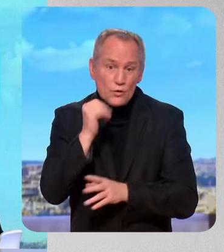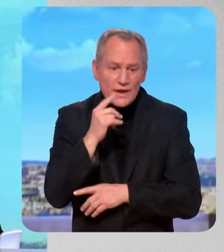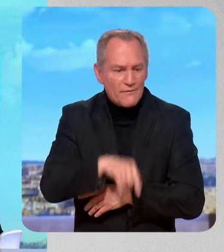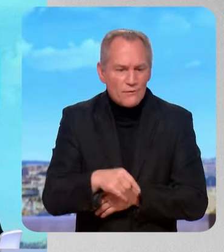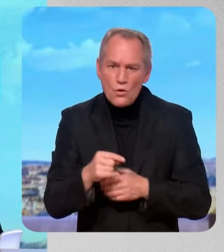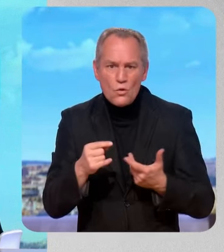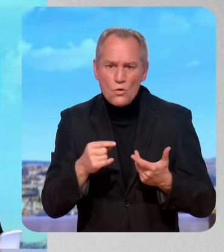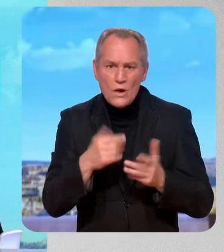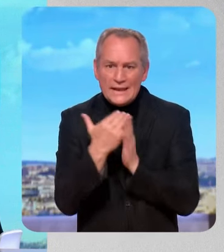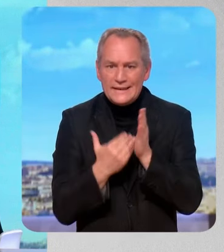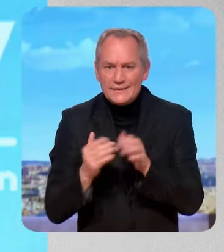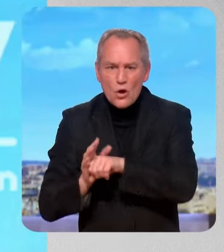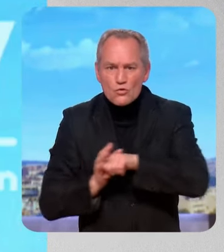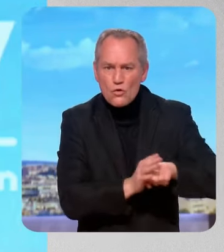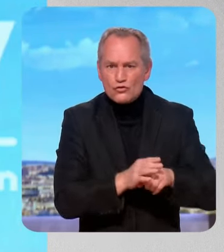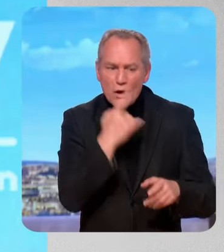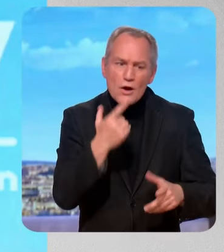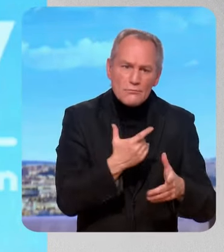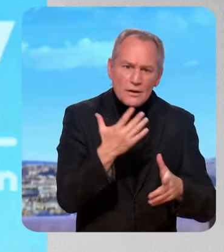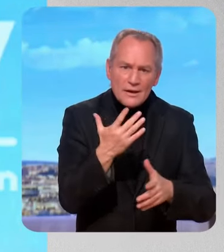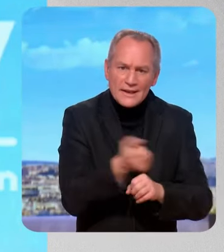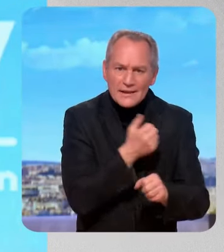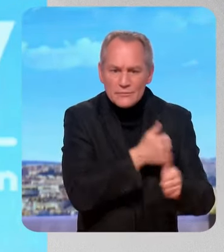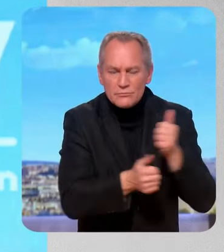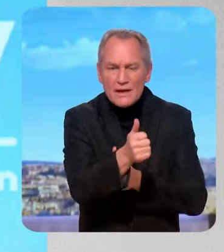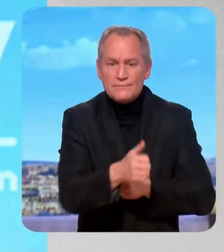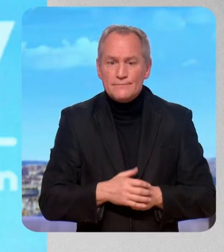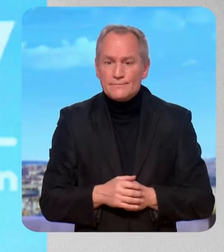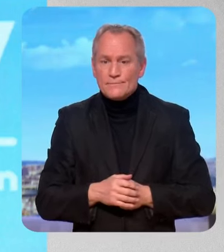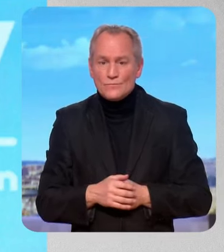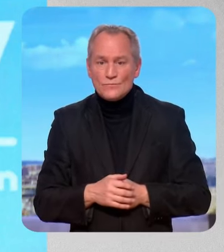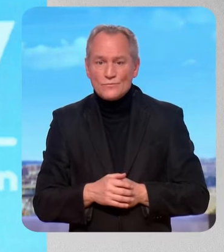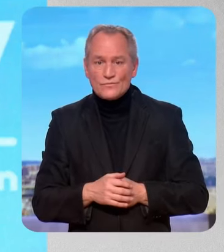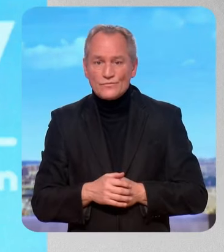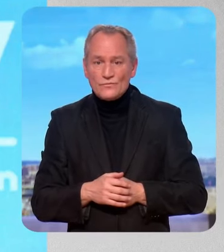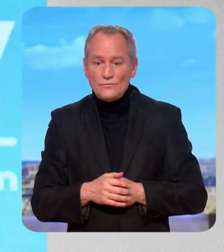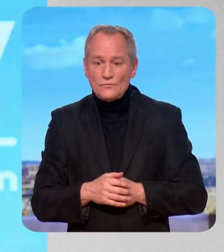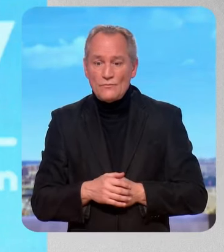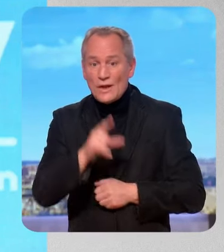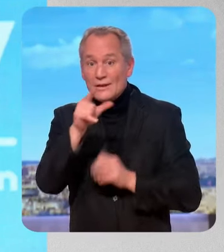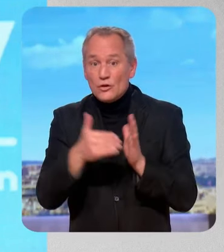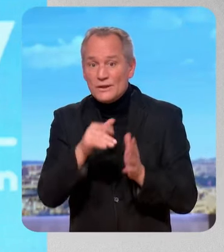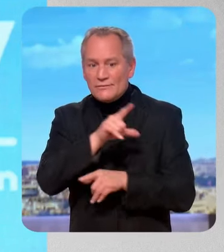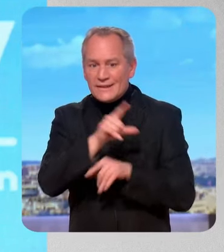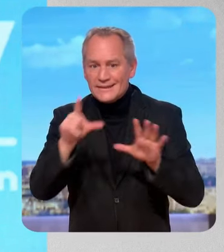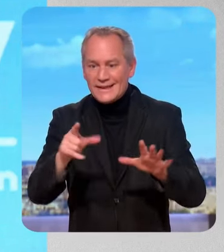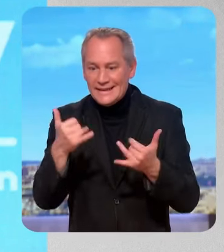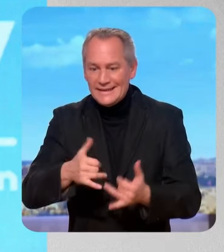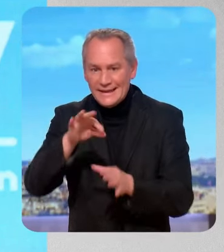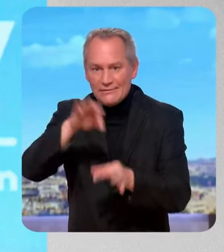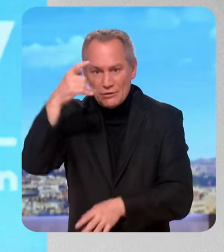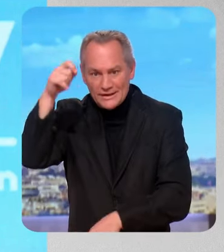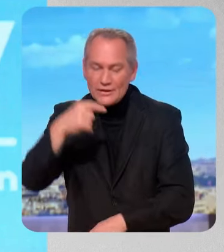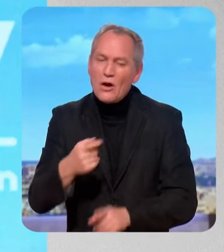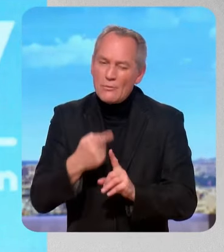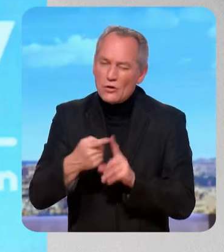nombre. Mais je ne pas que ça nous détourne de l'objectif crucial de préparer la victoire en 2027. Et donc, avec ce